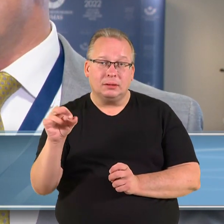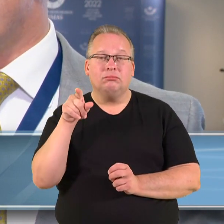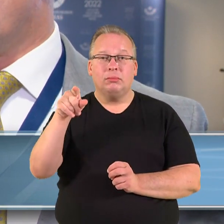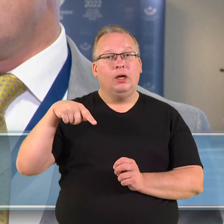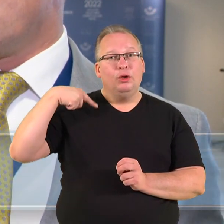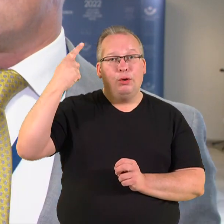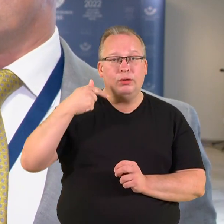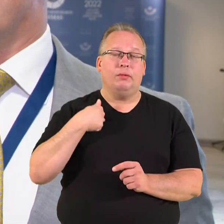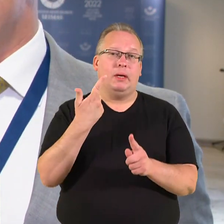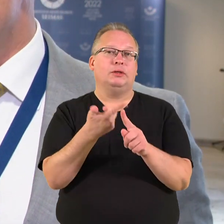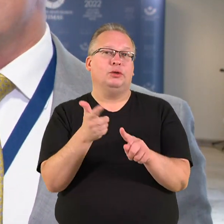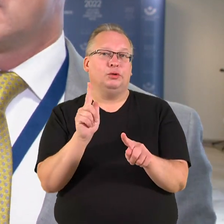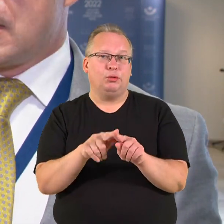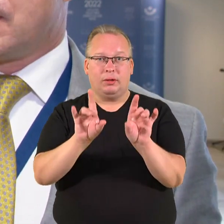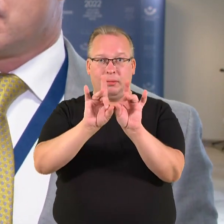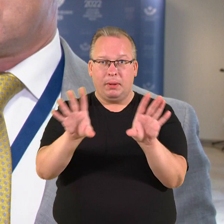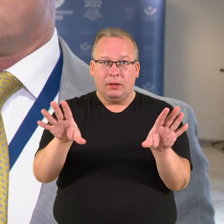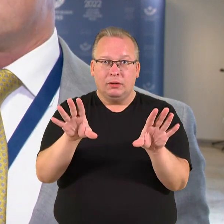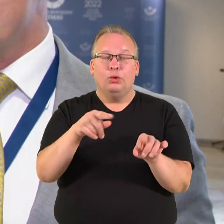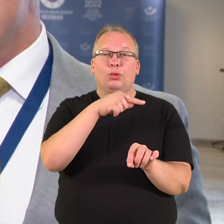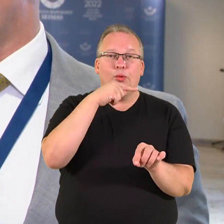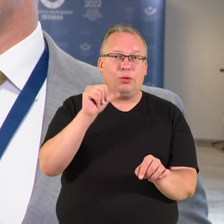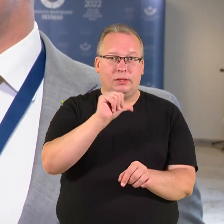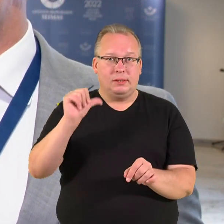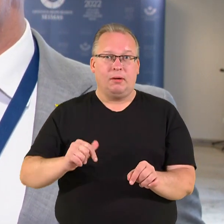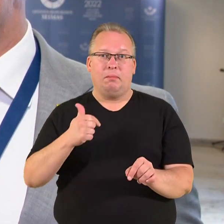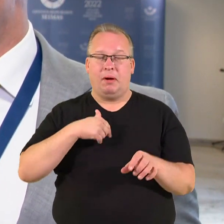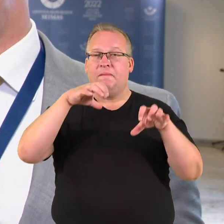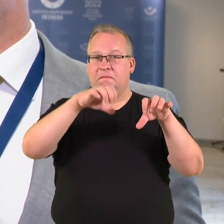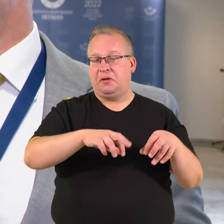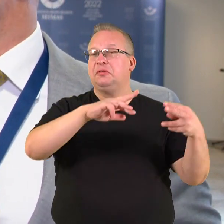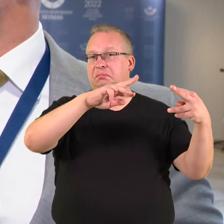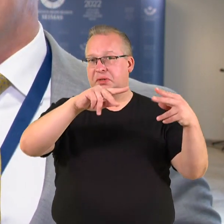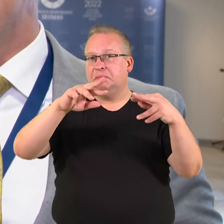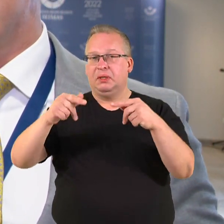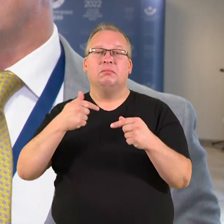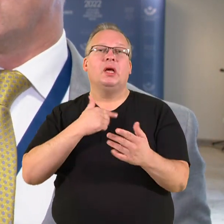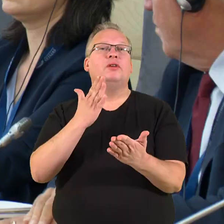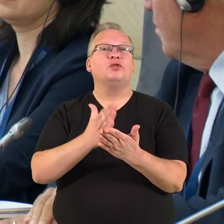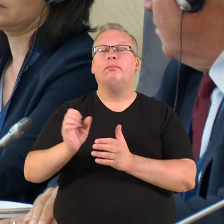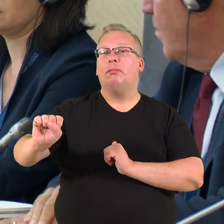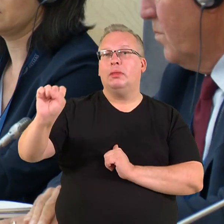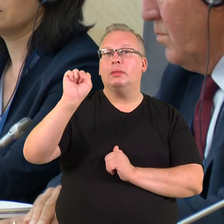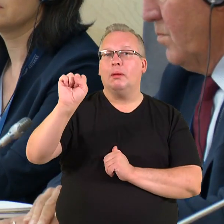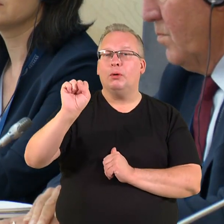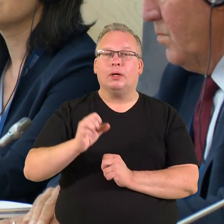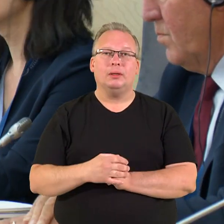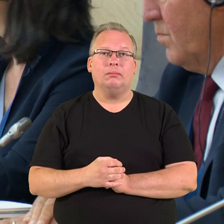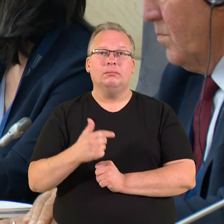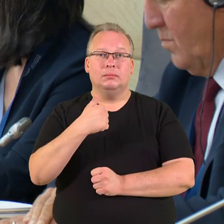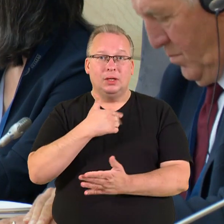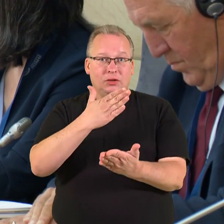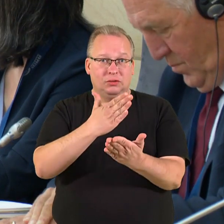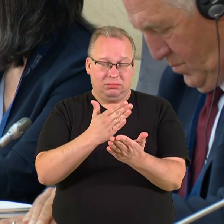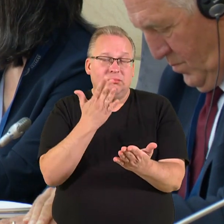tuo mes ir skiriamės nuo Rusijos ir Kinijos, kad pas mus valdžios keičiasi. Mes esam demokratija ir aš